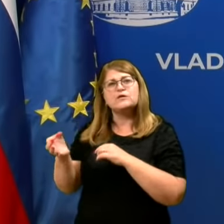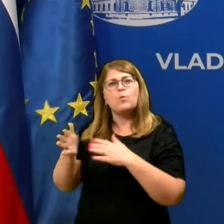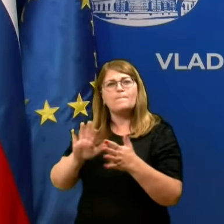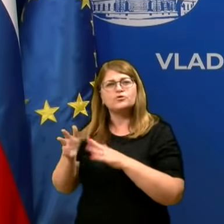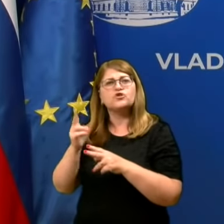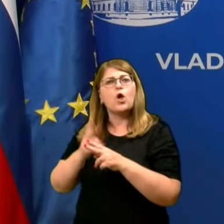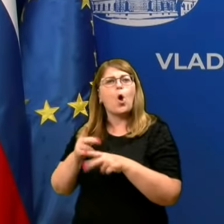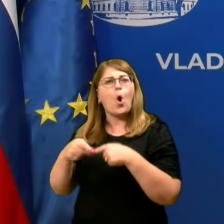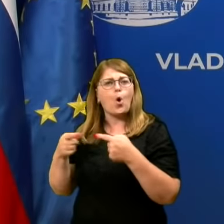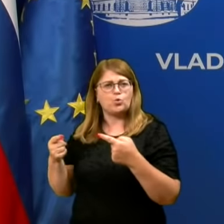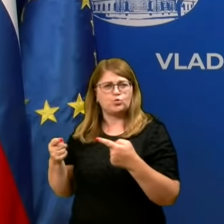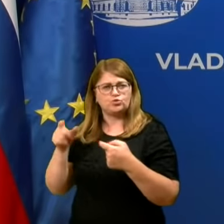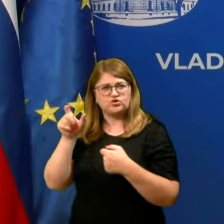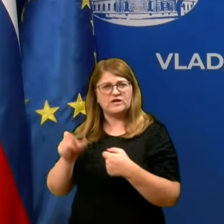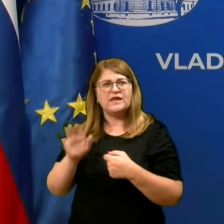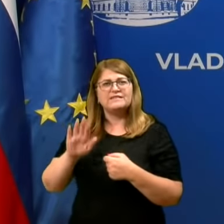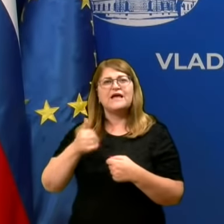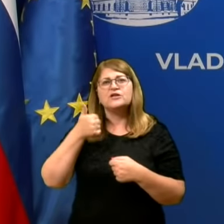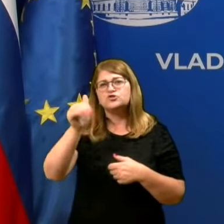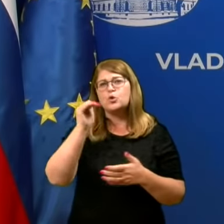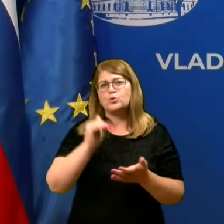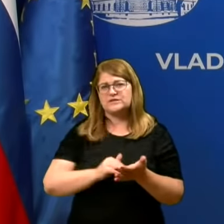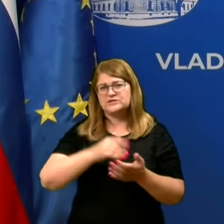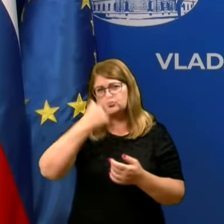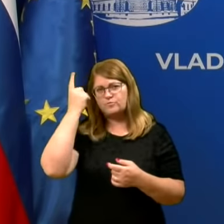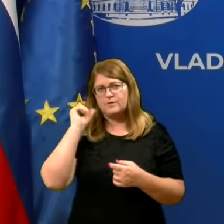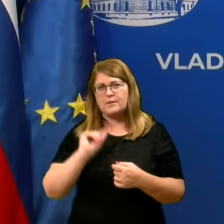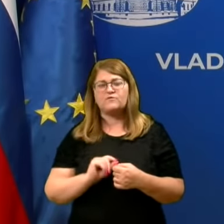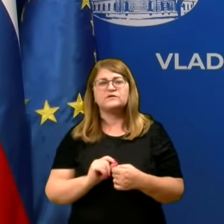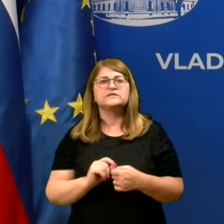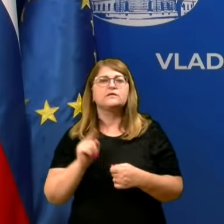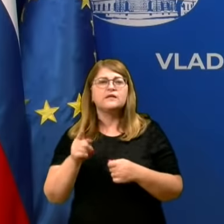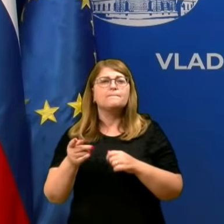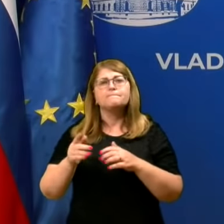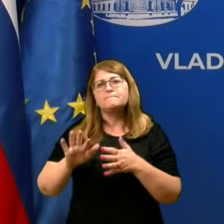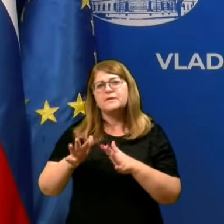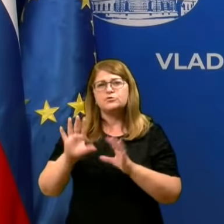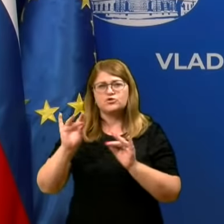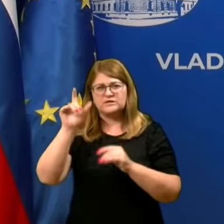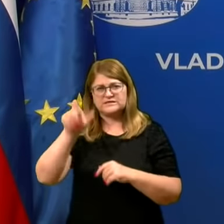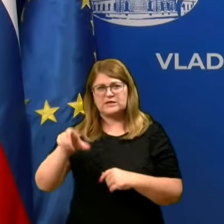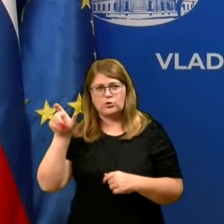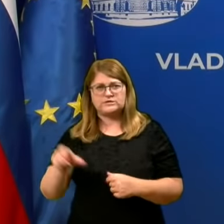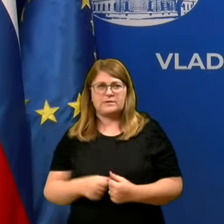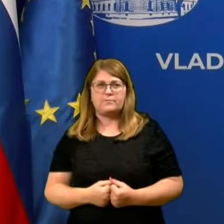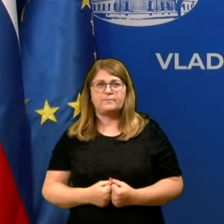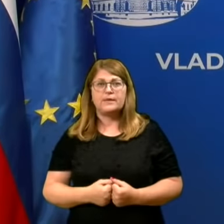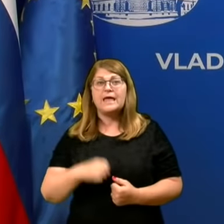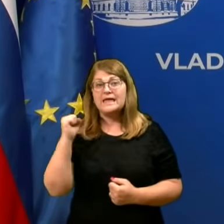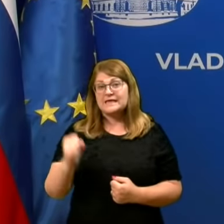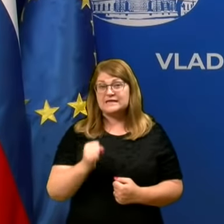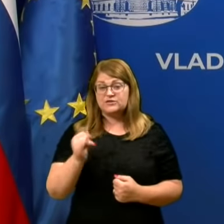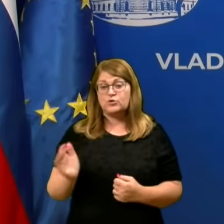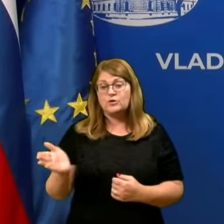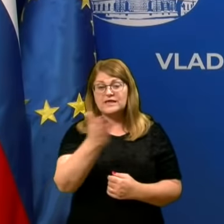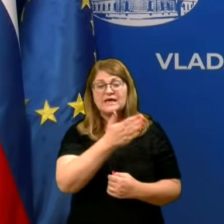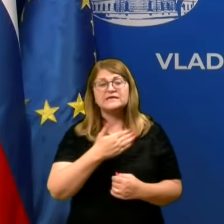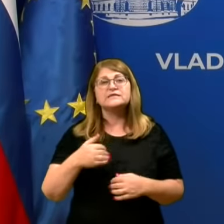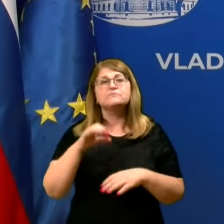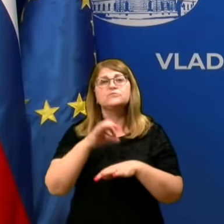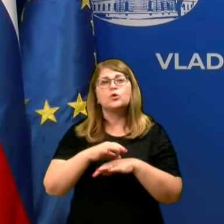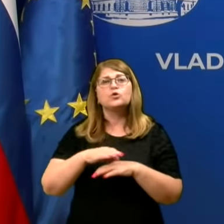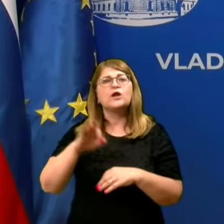okuženih na 100 tisoč prebivalcev tam okrog deset. Zato je z nami dr. Mario